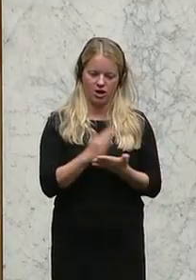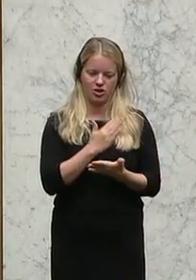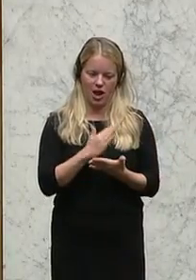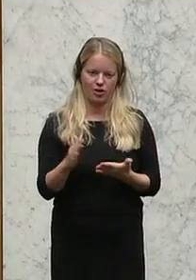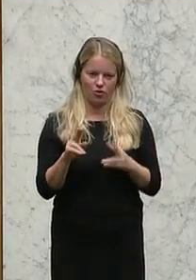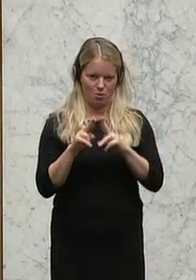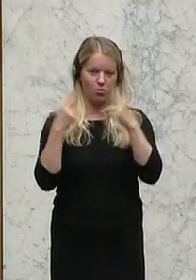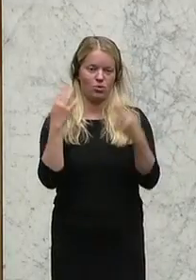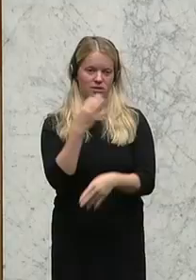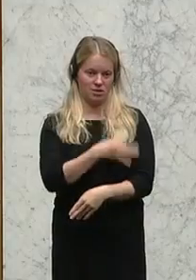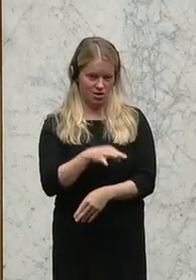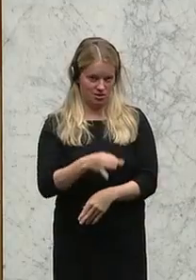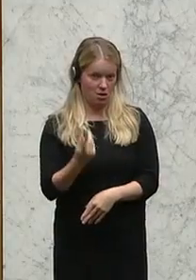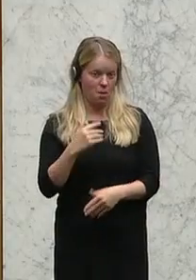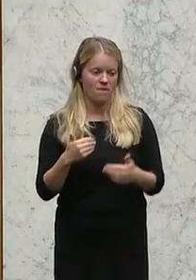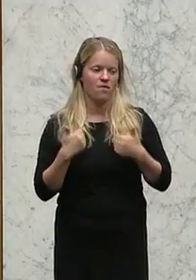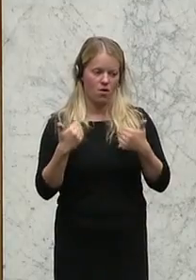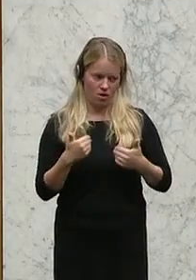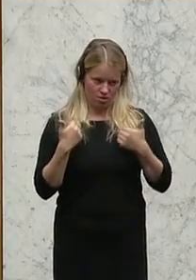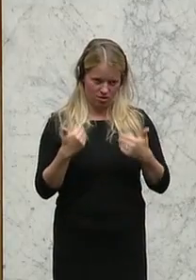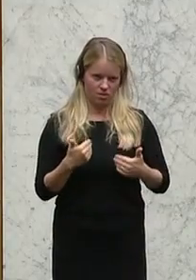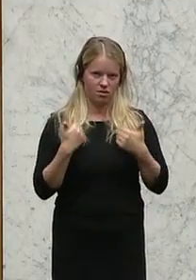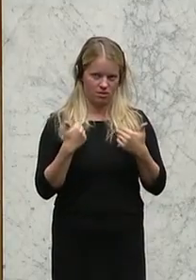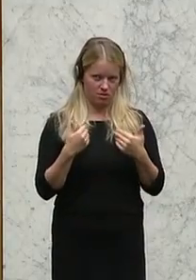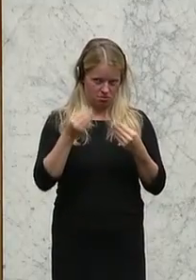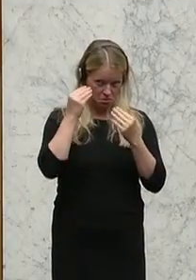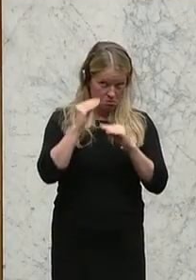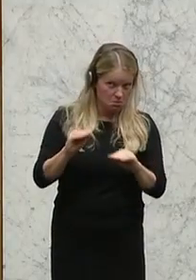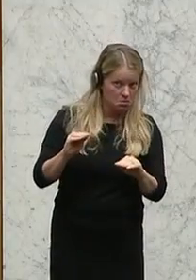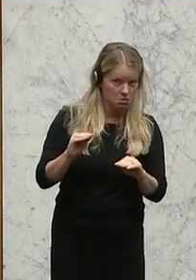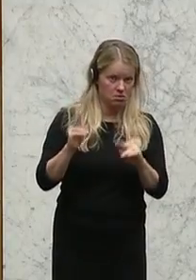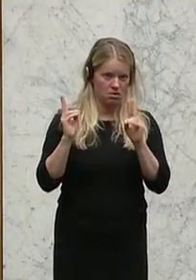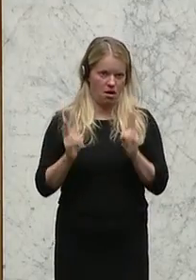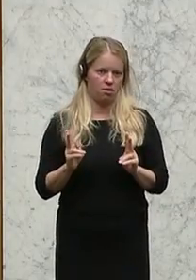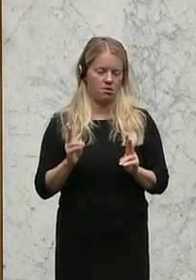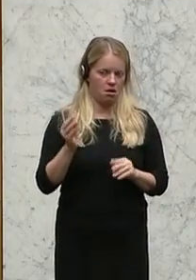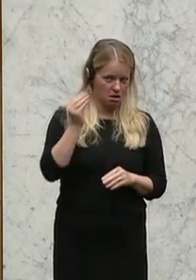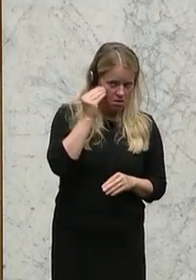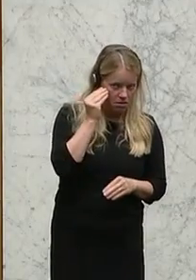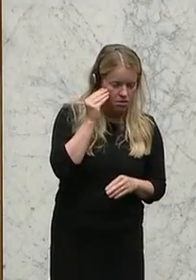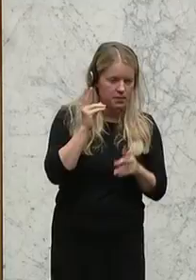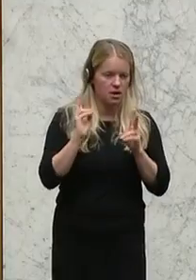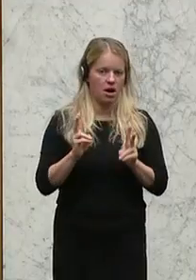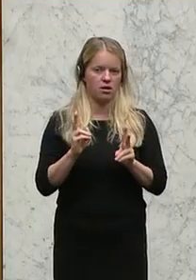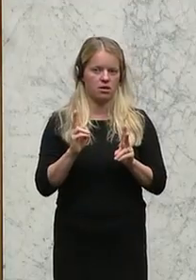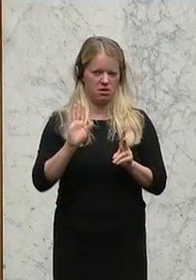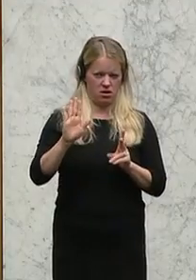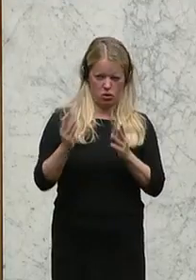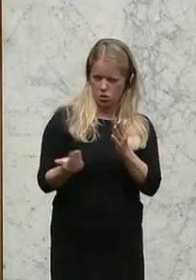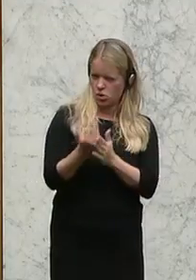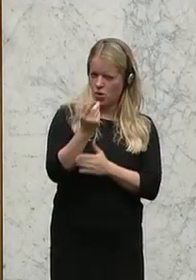des Bundeskanzlers freuen werden. Zu viel zu seiner Glaubwürdigkeit, zu viel zu dem, was er Neues an Stil,